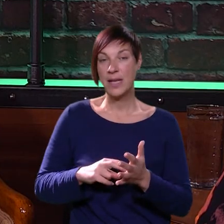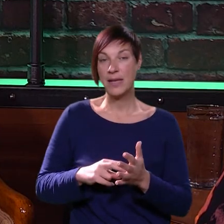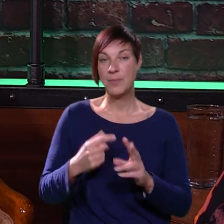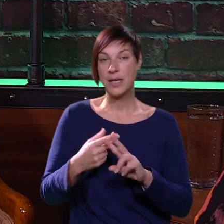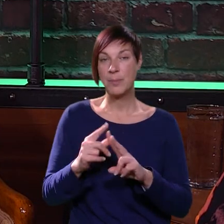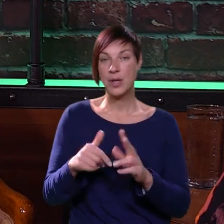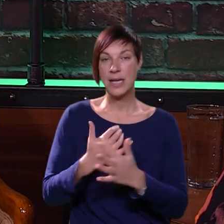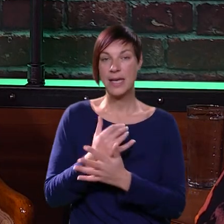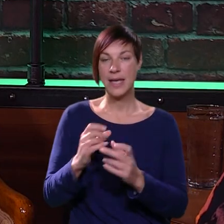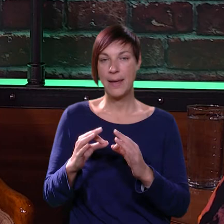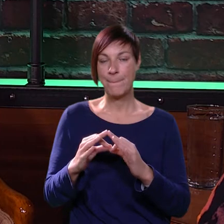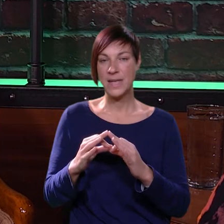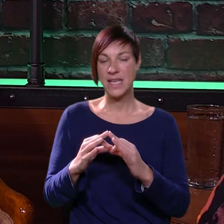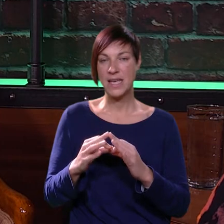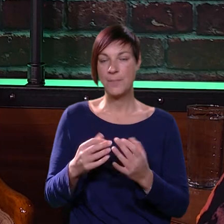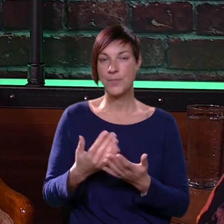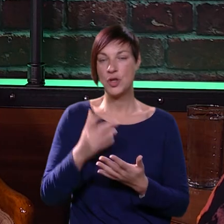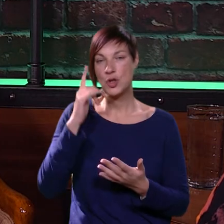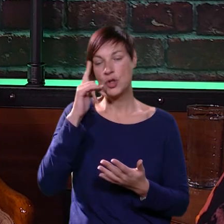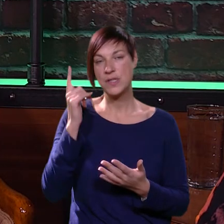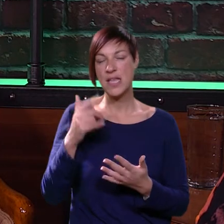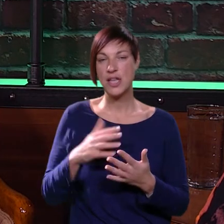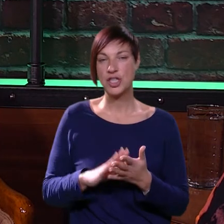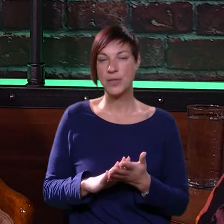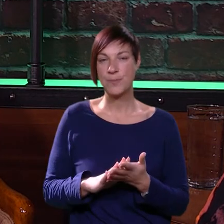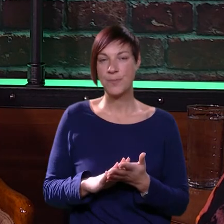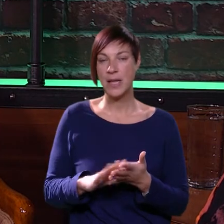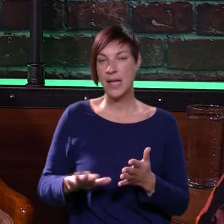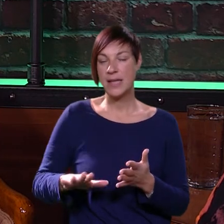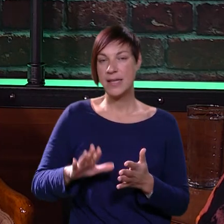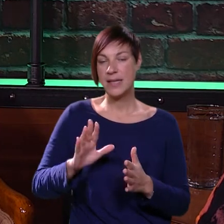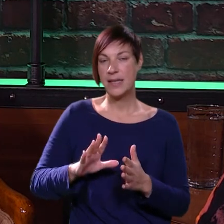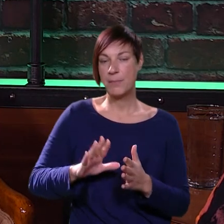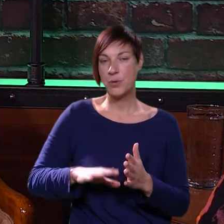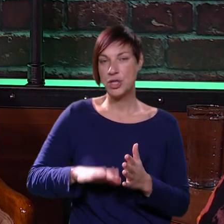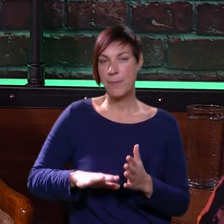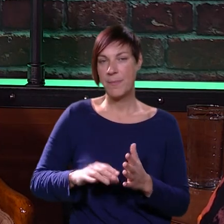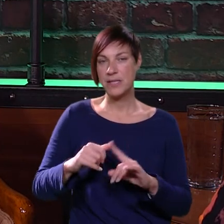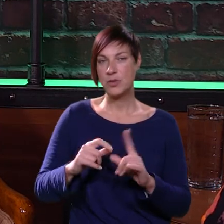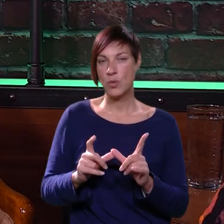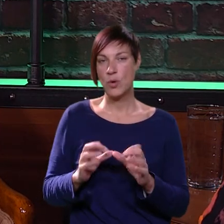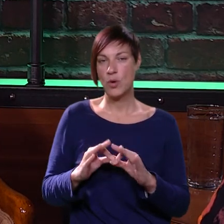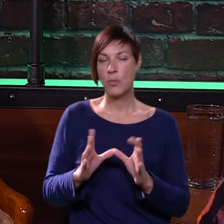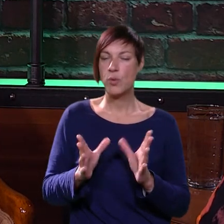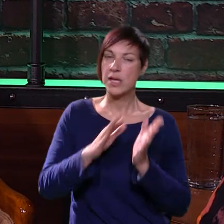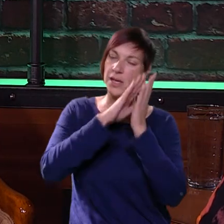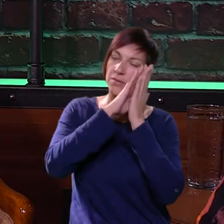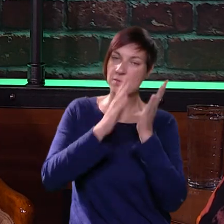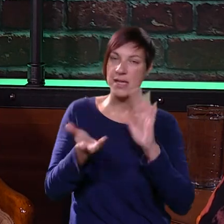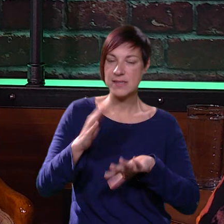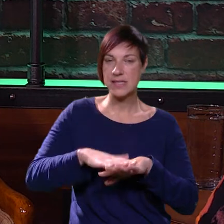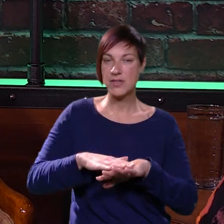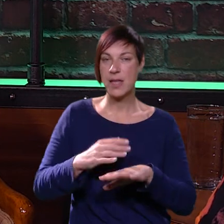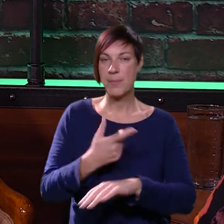su to hipoglikemija, to znači, mislim, dijete može pasne, da božo u komu, ili u nesvijest,